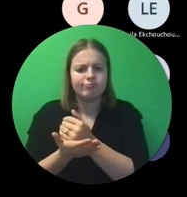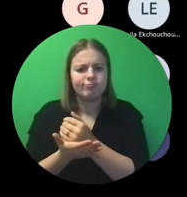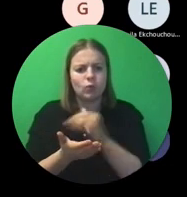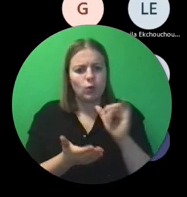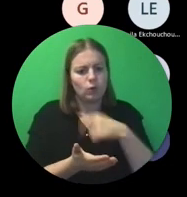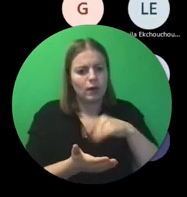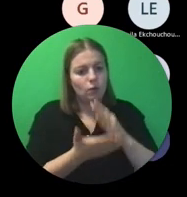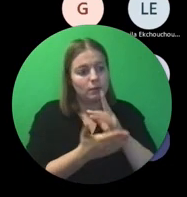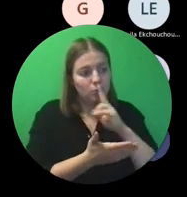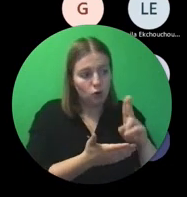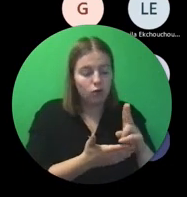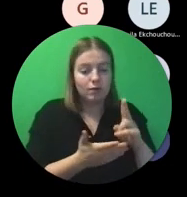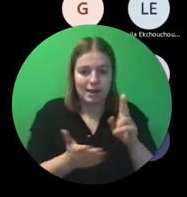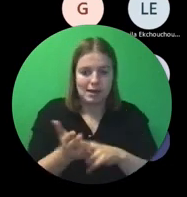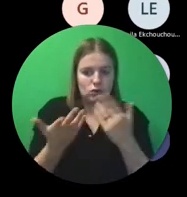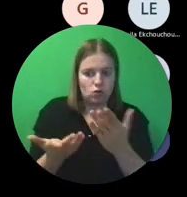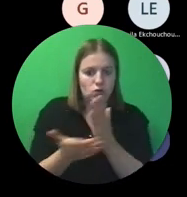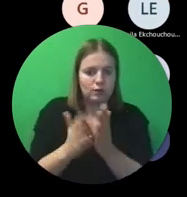beloofd hebben.